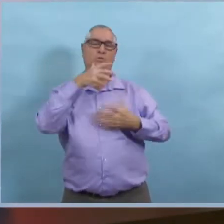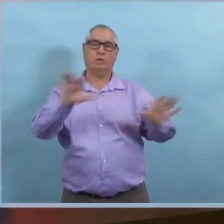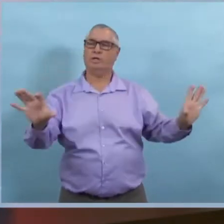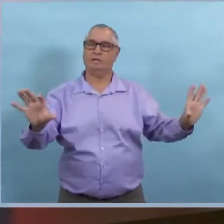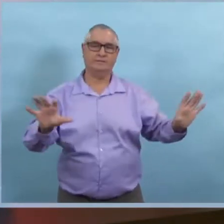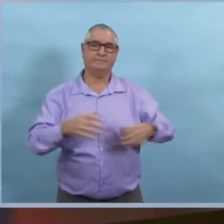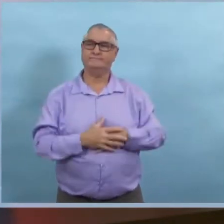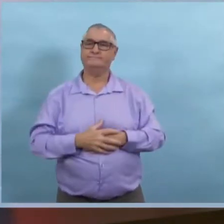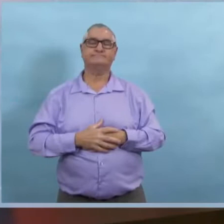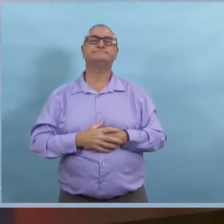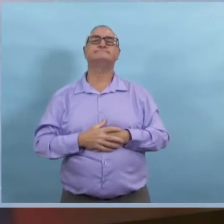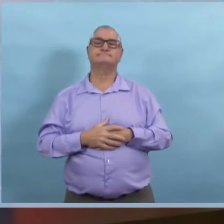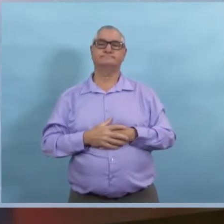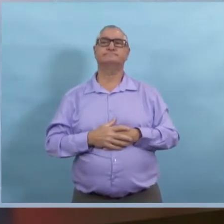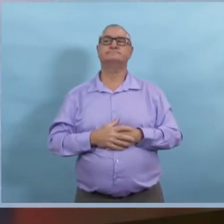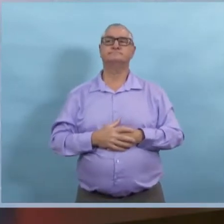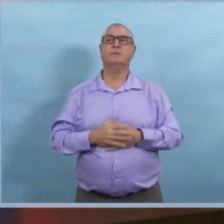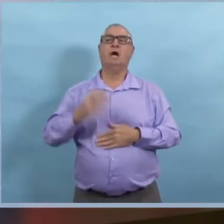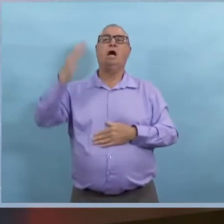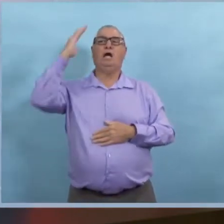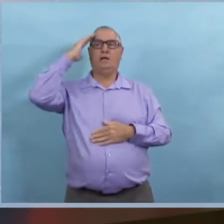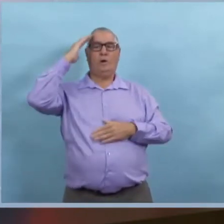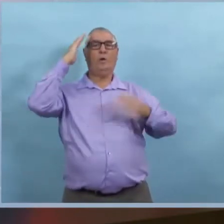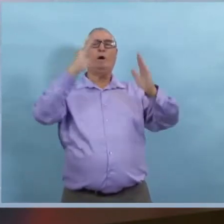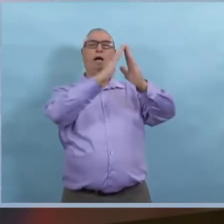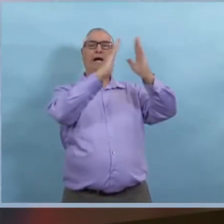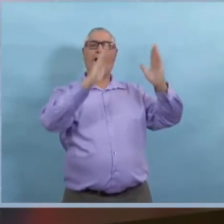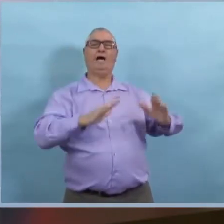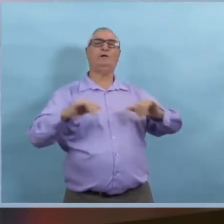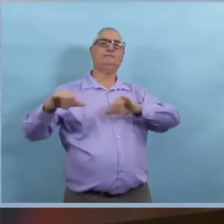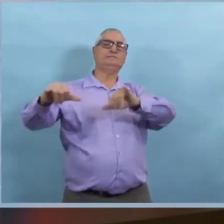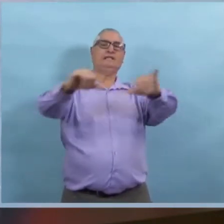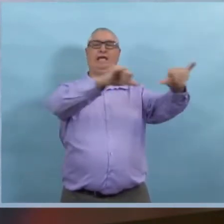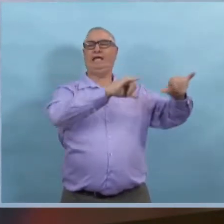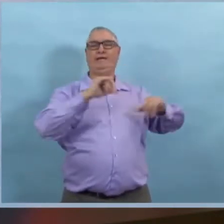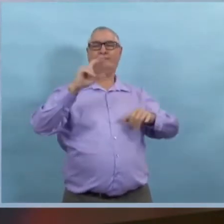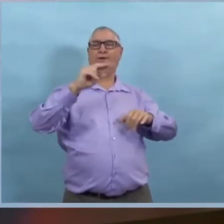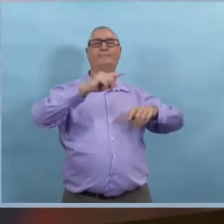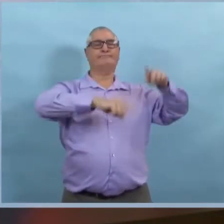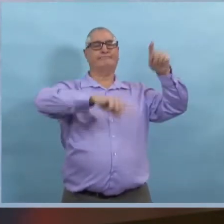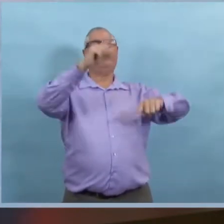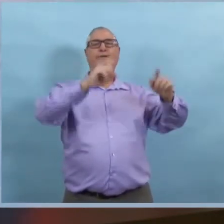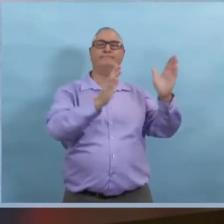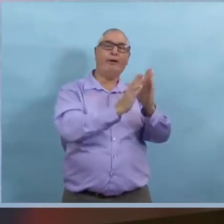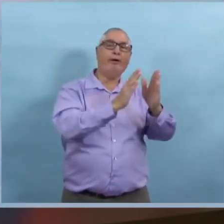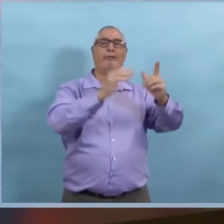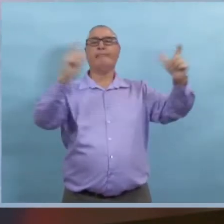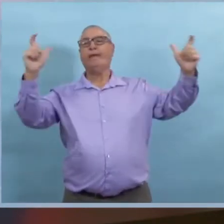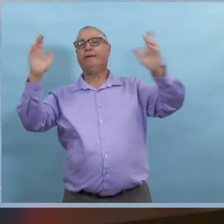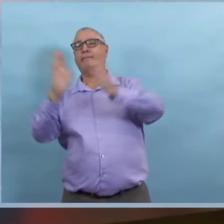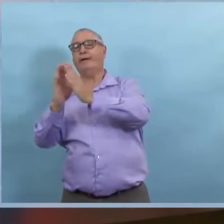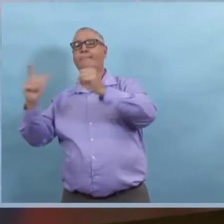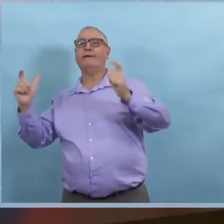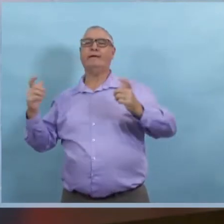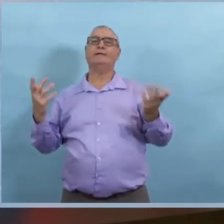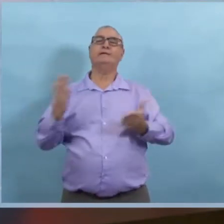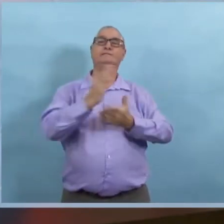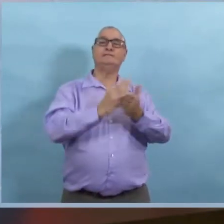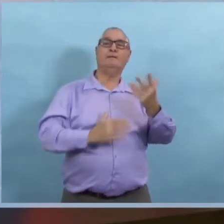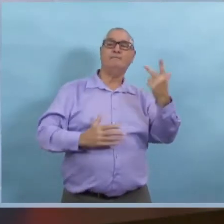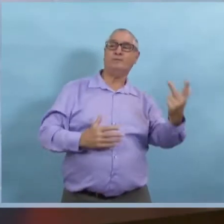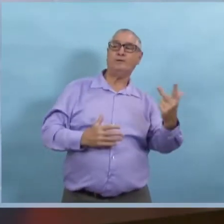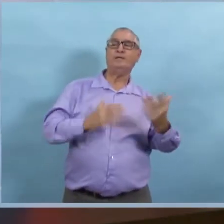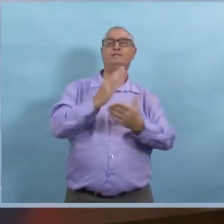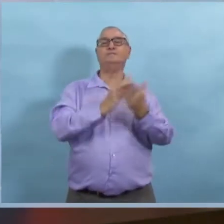le parc. On ne veut pas qu'il y ait des conséquences supplémentaires parce que les gens ont simplement des rassemblements chez eux. Nous savons que les foyers peuvent